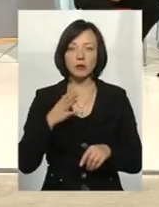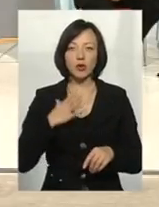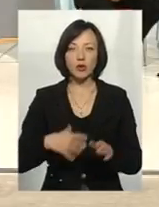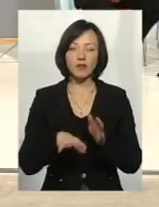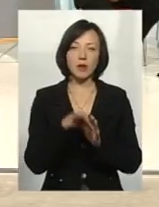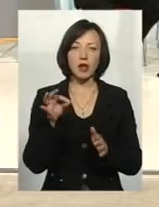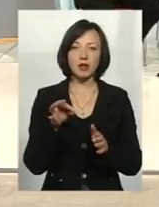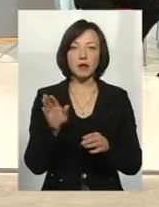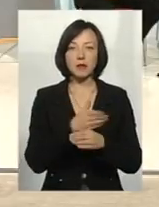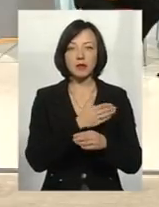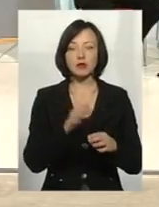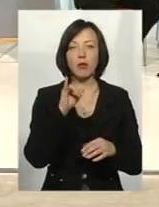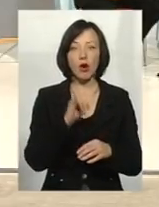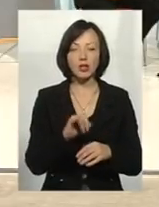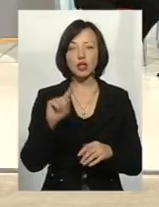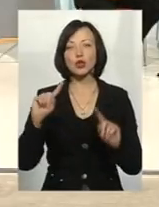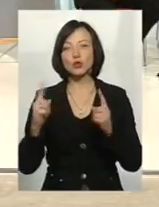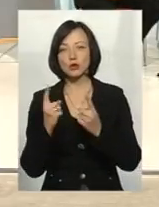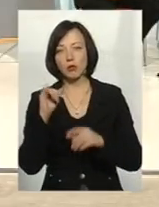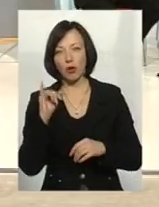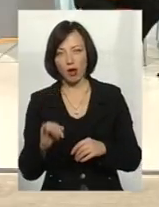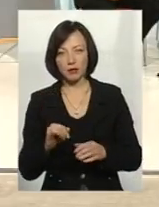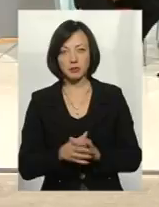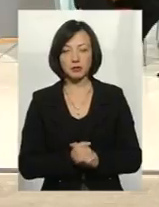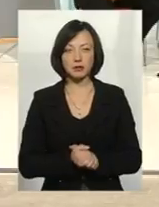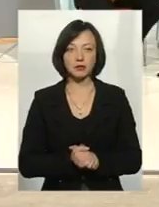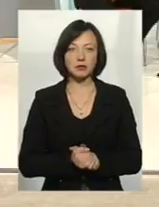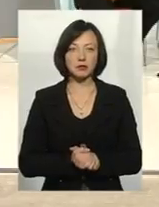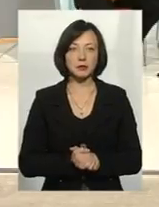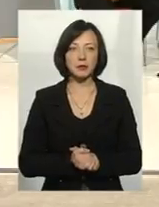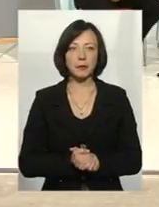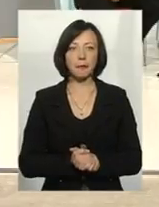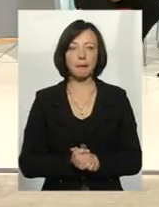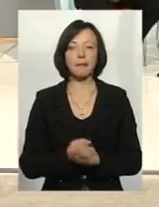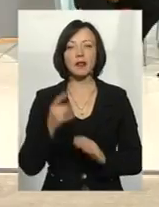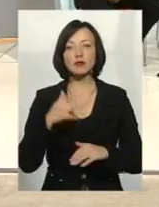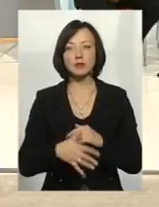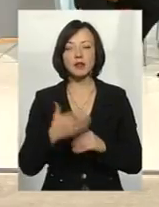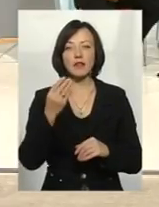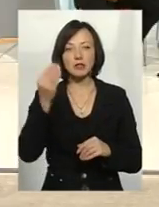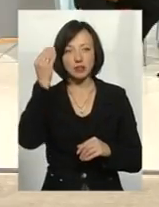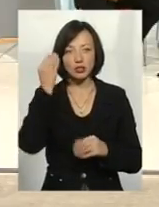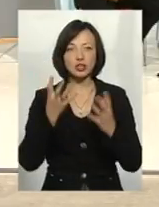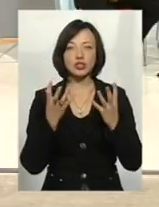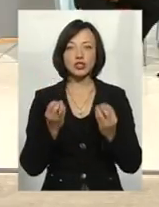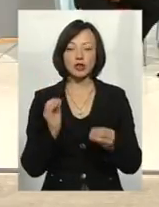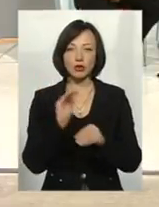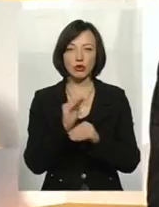вибирати між поганим і дуже поганим. Зрозуміла ваша думка, Алло Федерина. Я хочу, Даша,